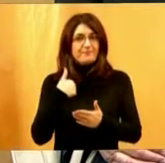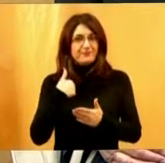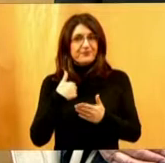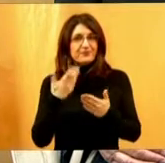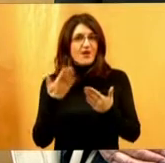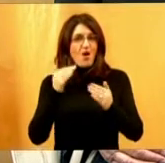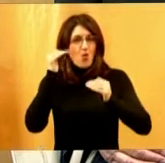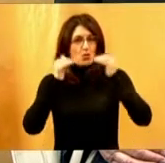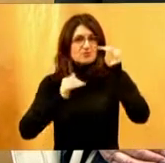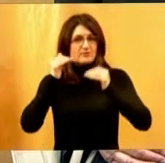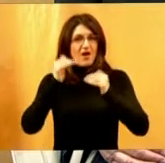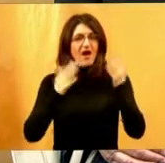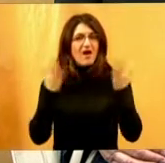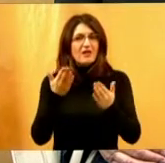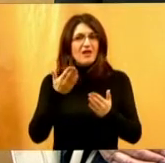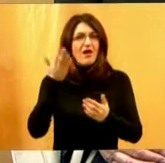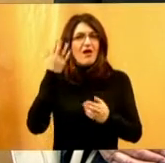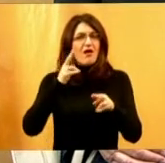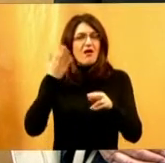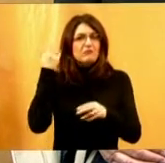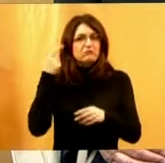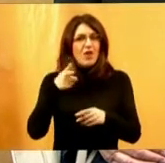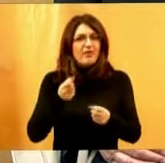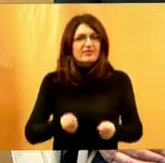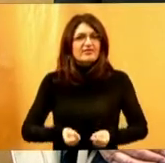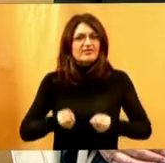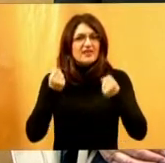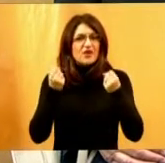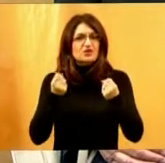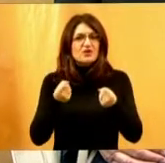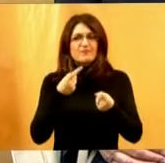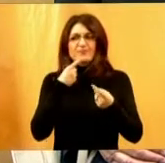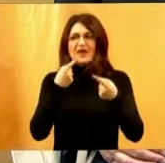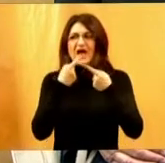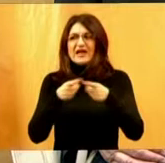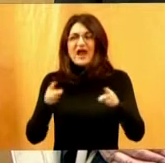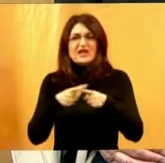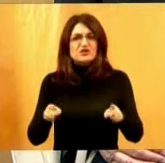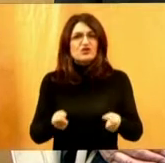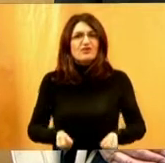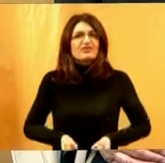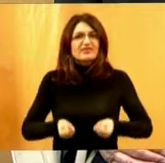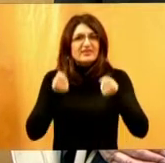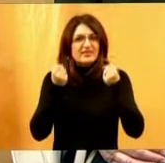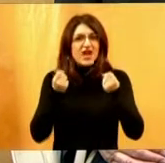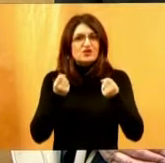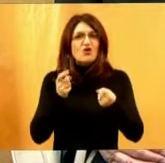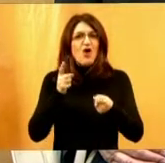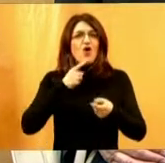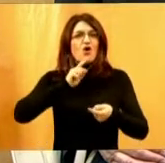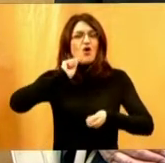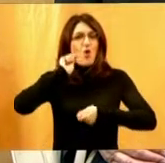kada je bilo teže, pa različito teško i složeno i vrlo